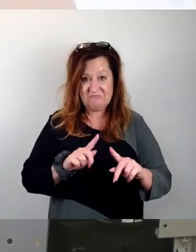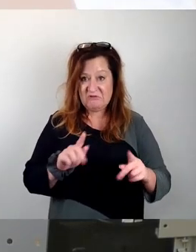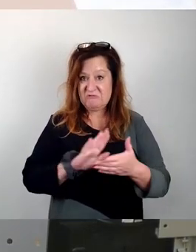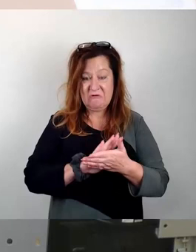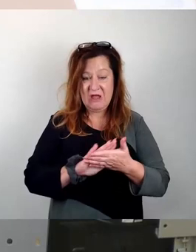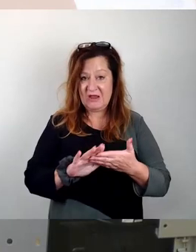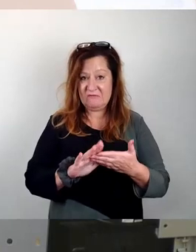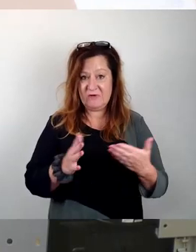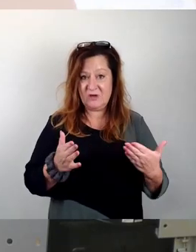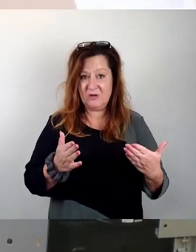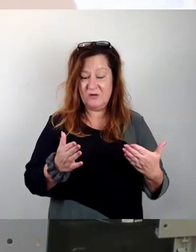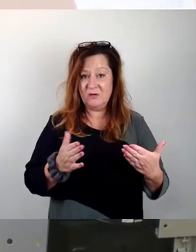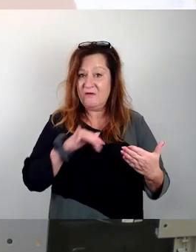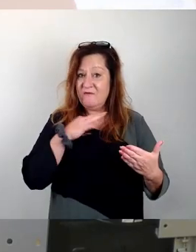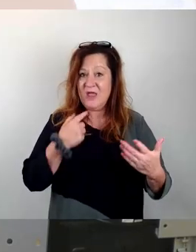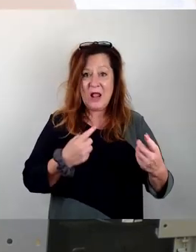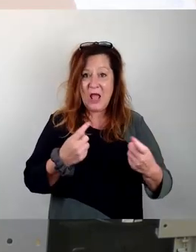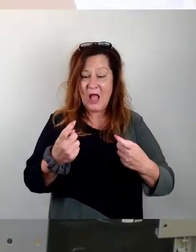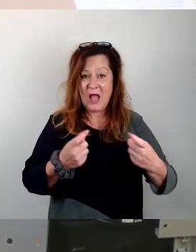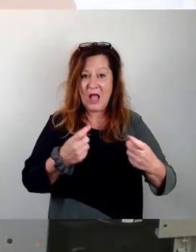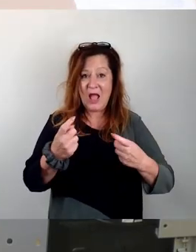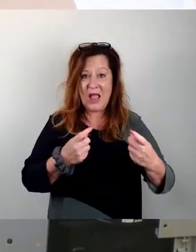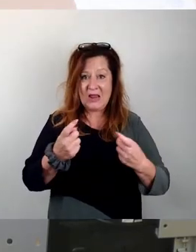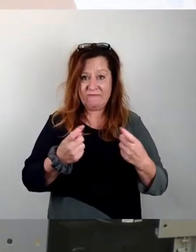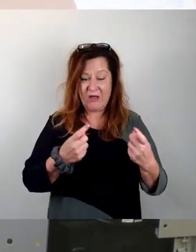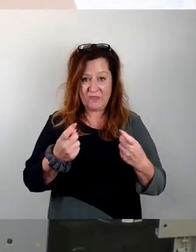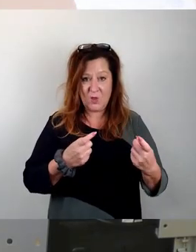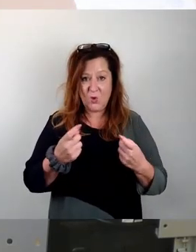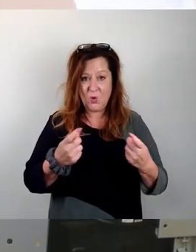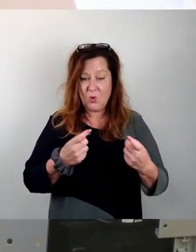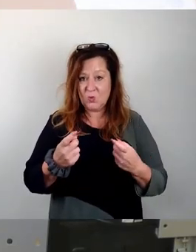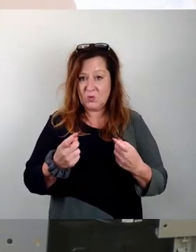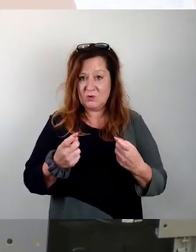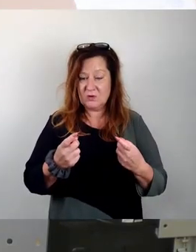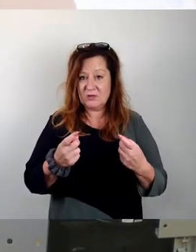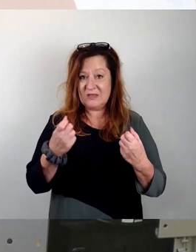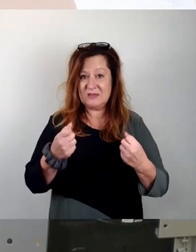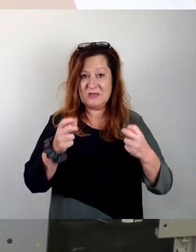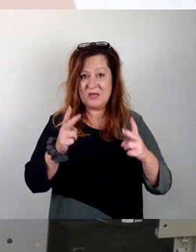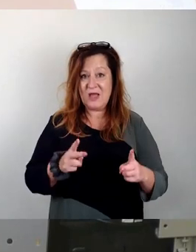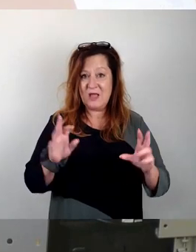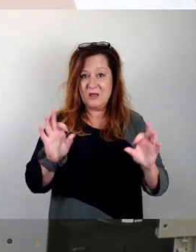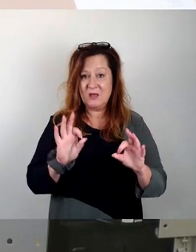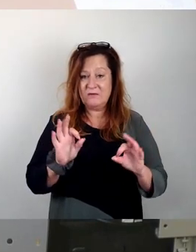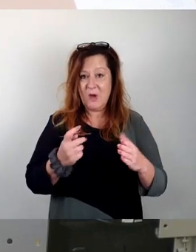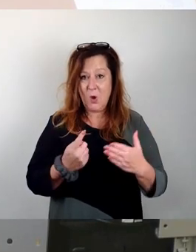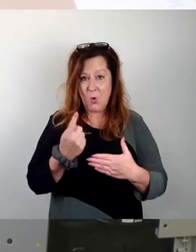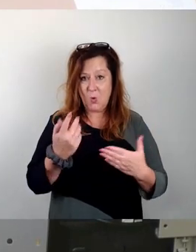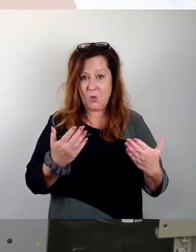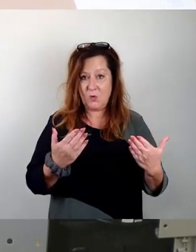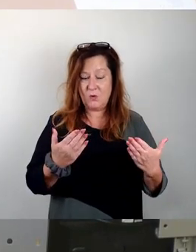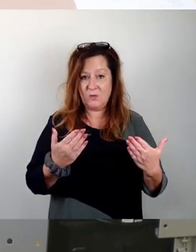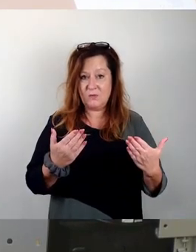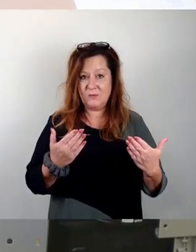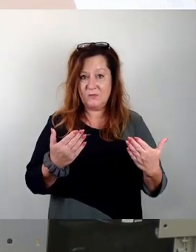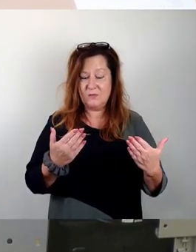Einwanderung lesen wir nicht selten empörte Kommentare, die vermutlich mit beiden Mittelfingern eingetippt wurden. Deshalb danke